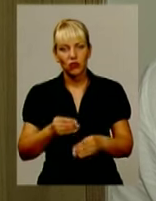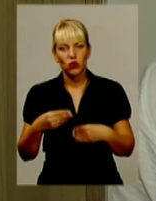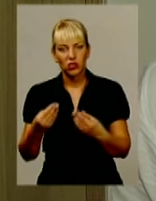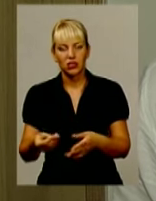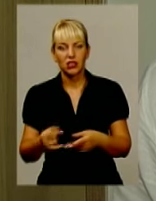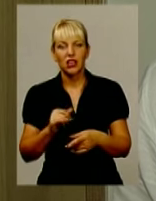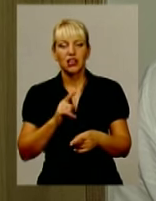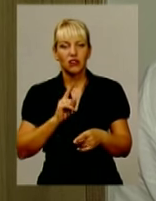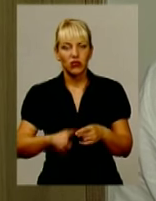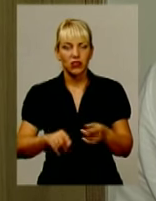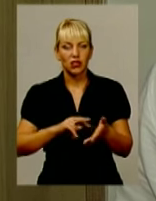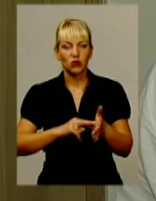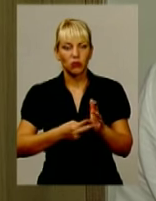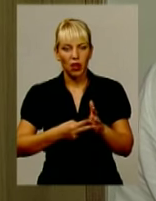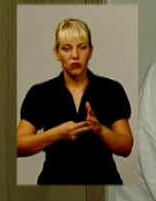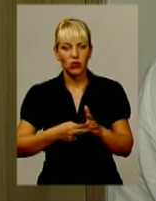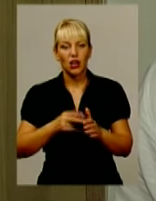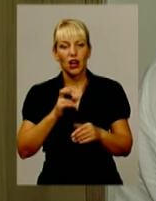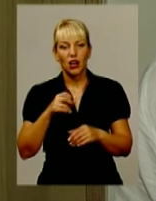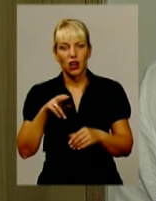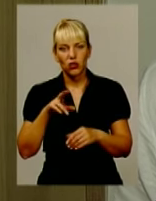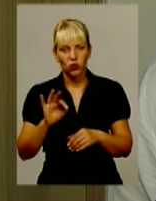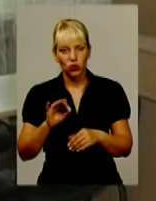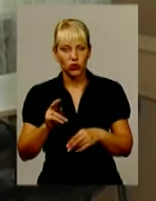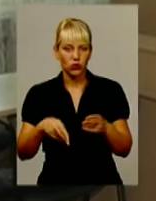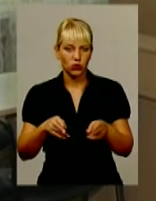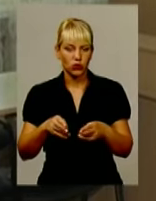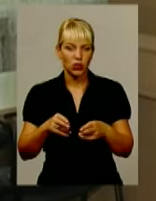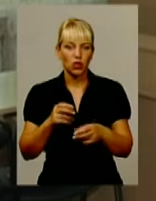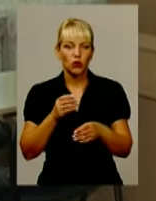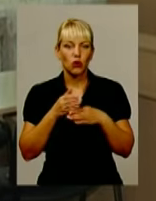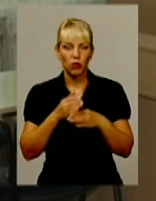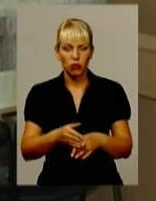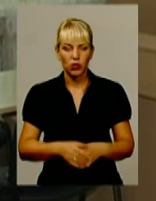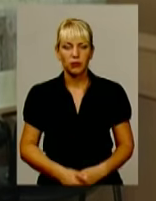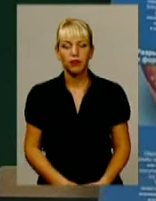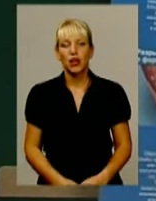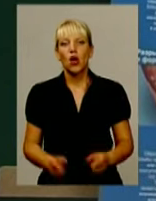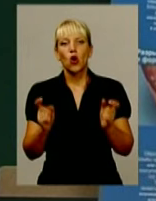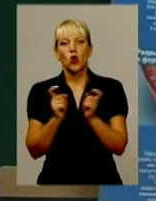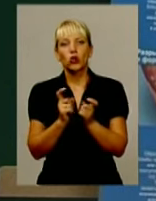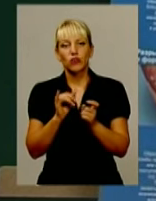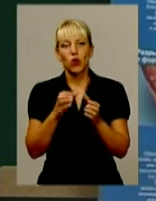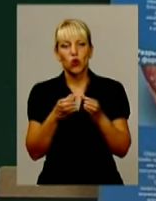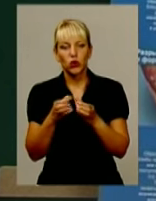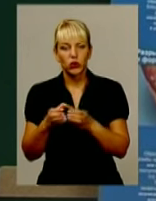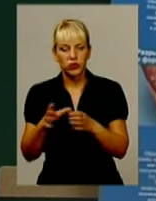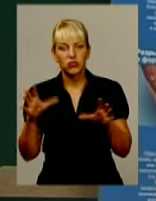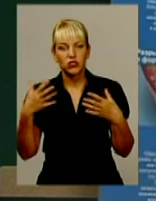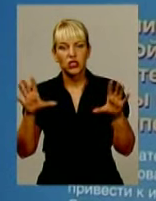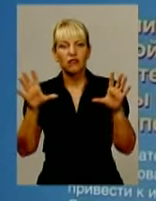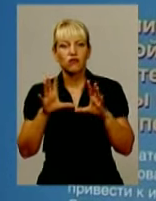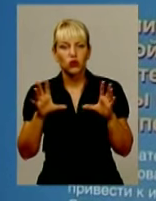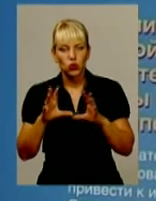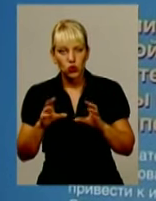невідкладної, і планової кардіологічної, і кардіохірургічної допомоги. Конфлікт у колективі вщух. Ну, а зміни, пов'язані з перетворенням